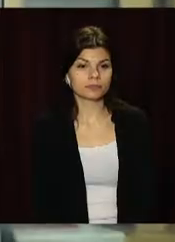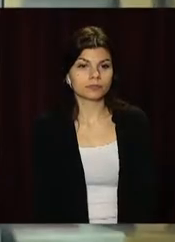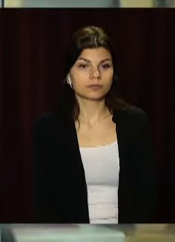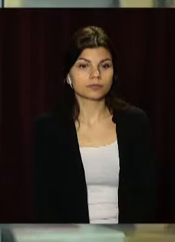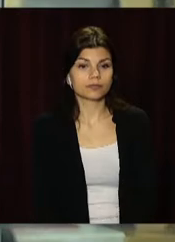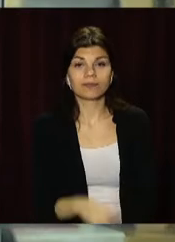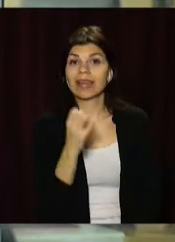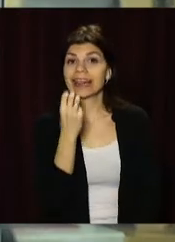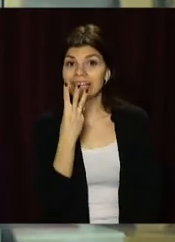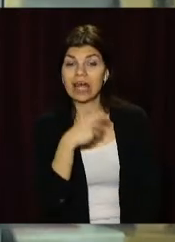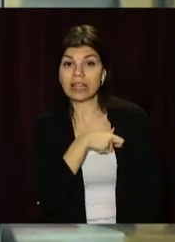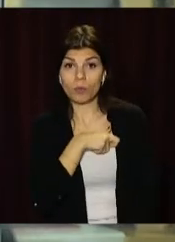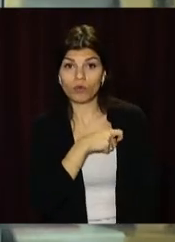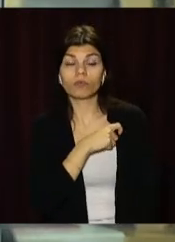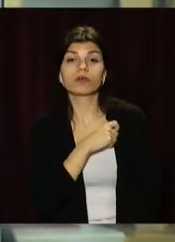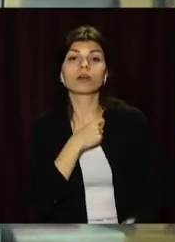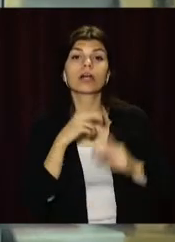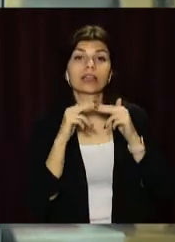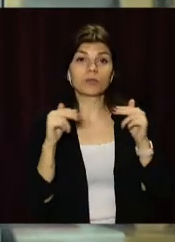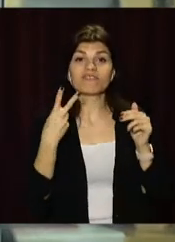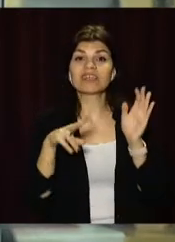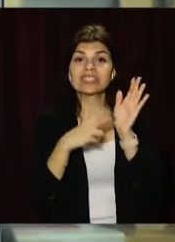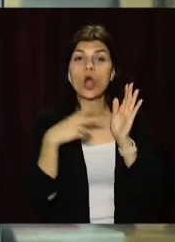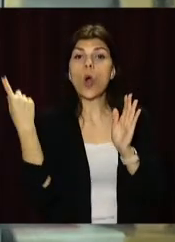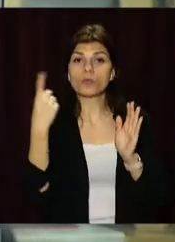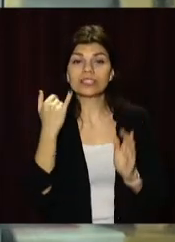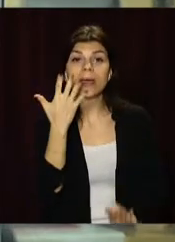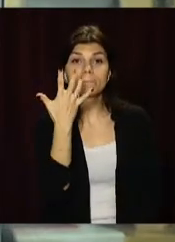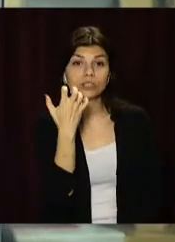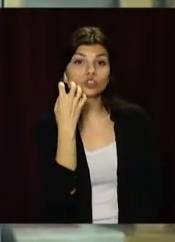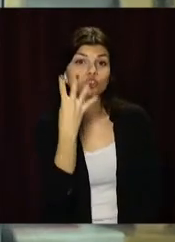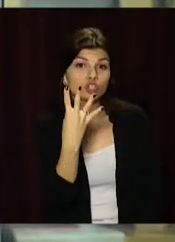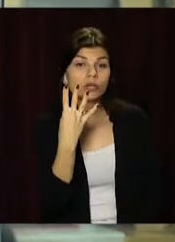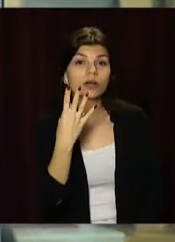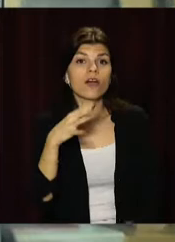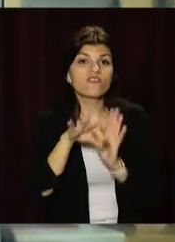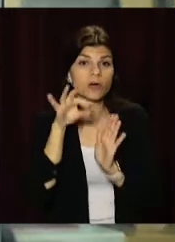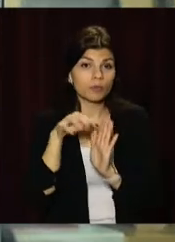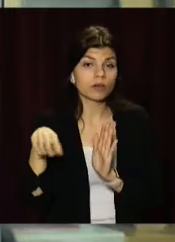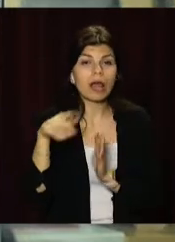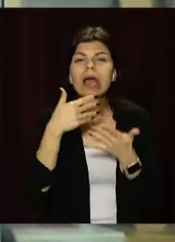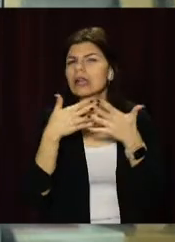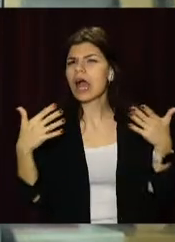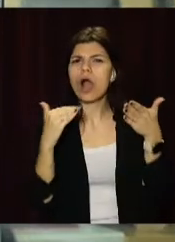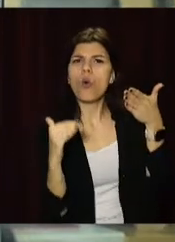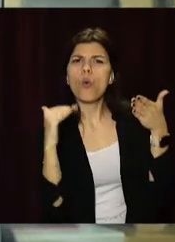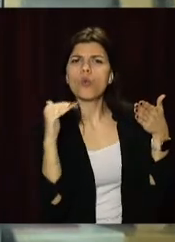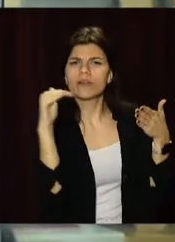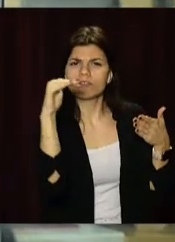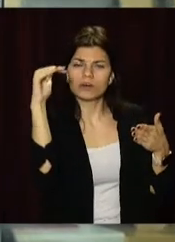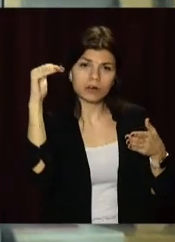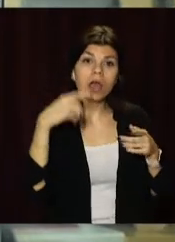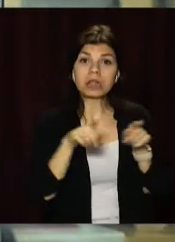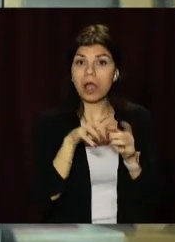13 депутатів у Дніпровській міськраді, 27 в обласній та 504 обранців у радах різних рівнів Дніпропетровщини.